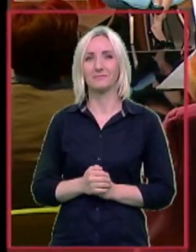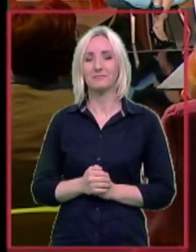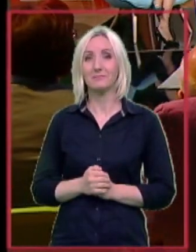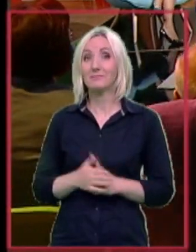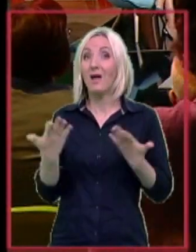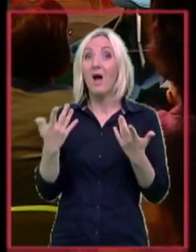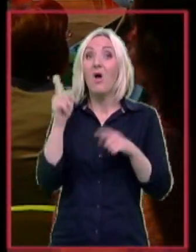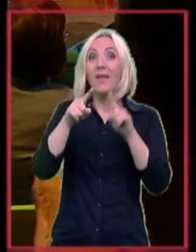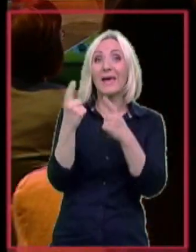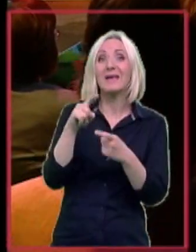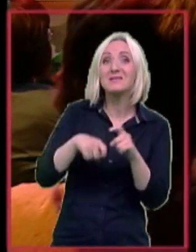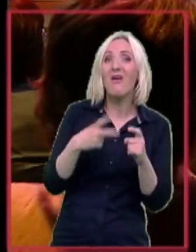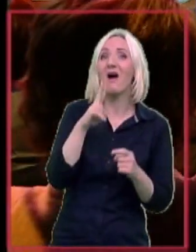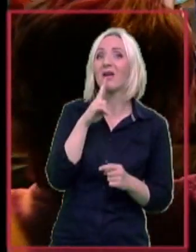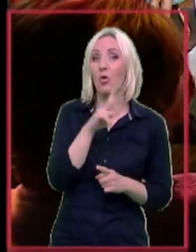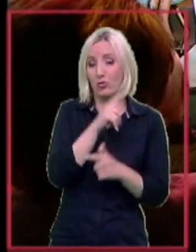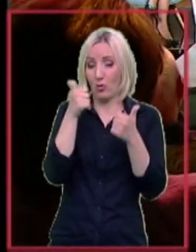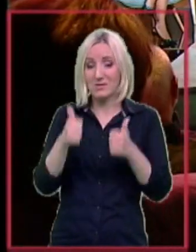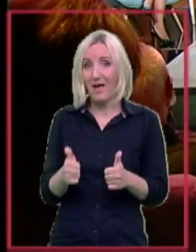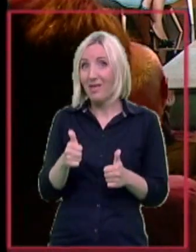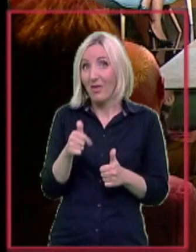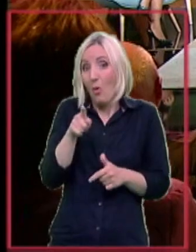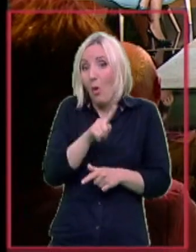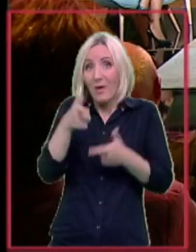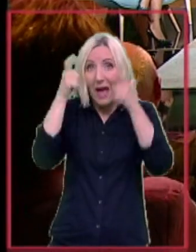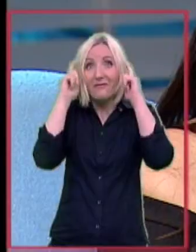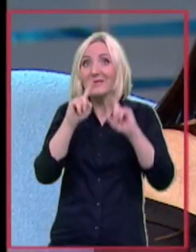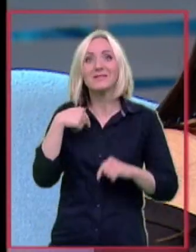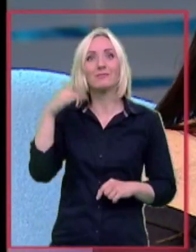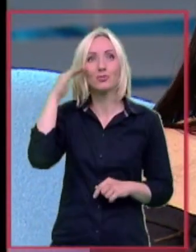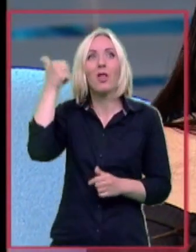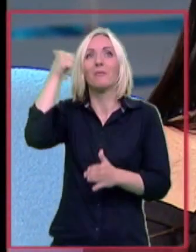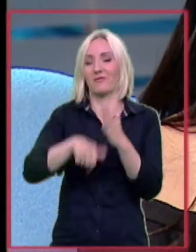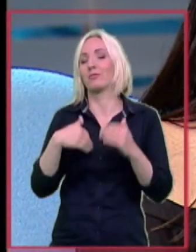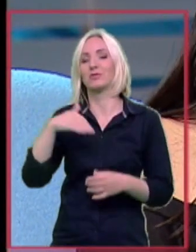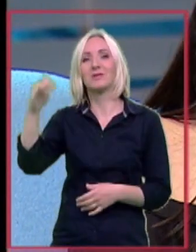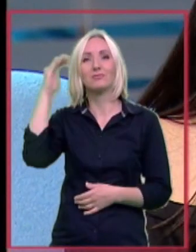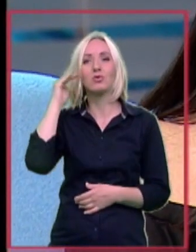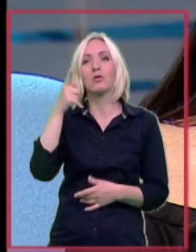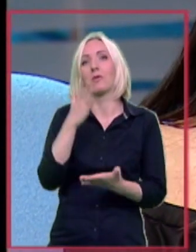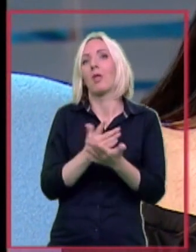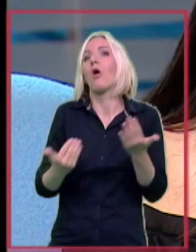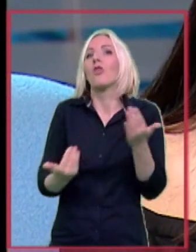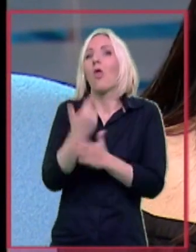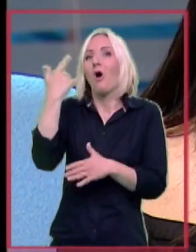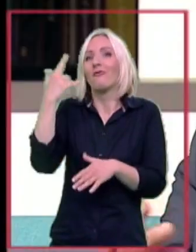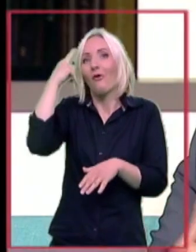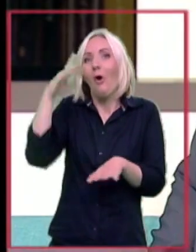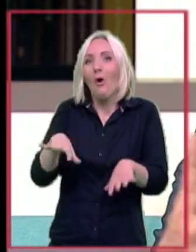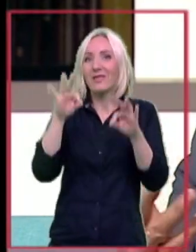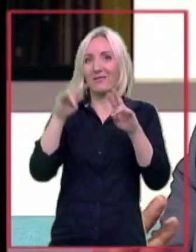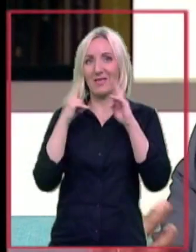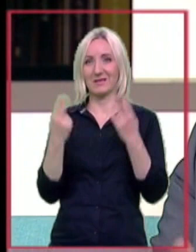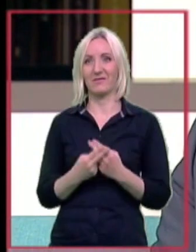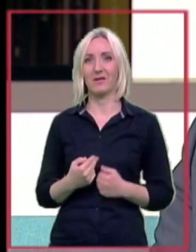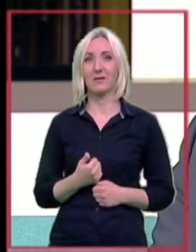Tako da neke stvari koje, koje stvarno do tada nisam čula, sam prvi put čula, je bilo neko moje novo otkrivanje sveta. Ako